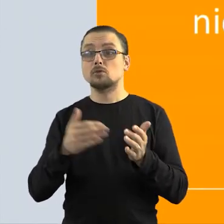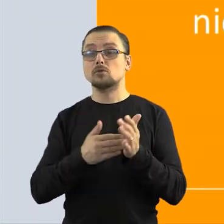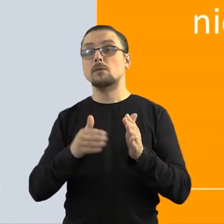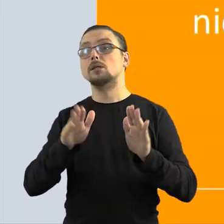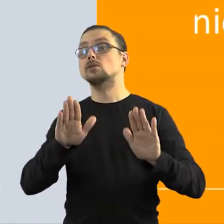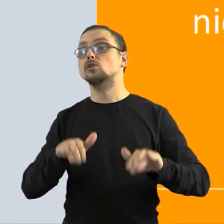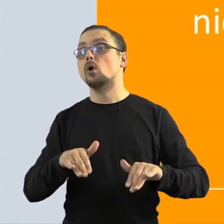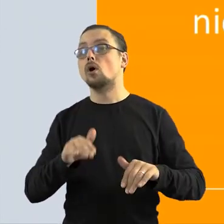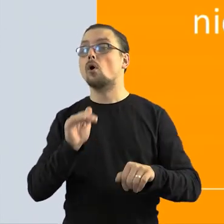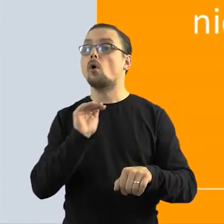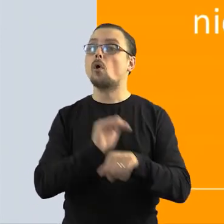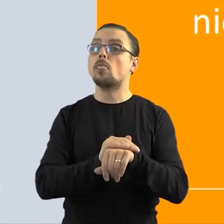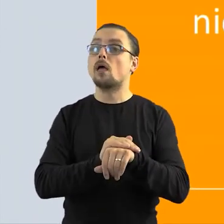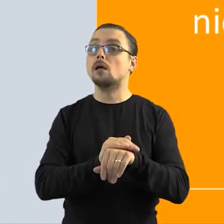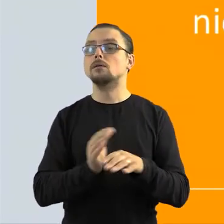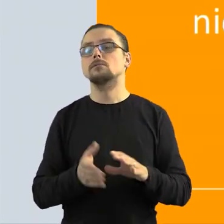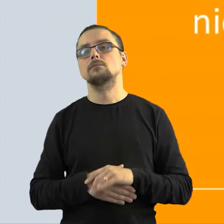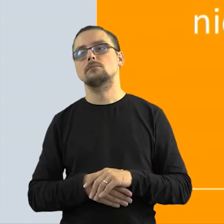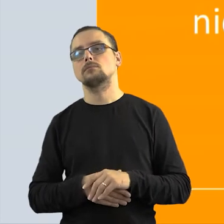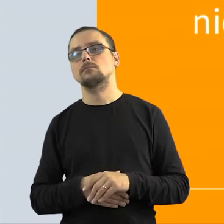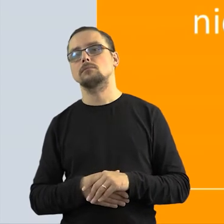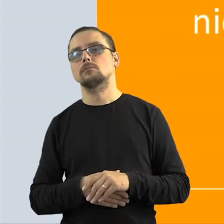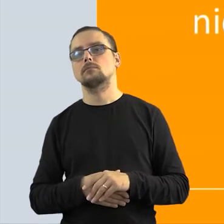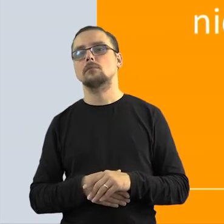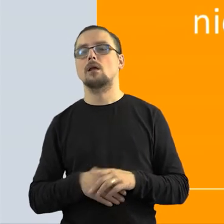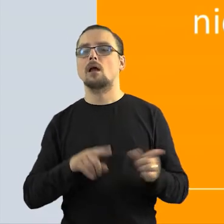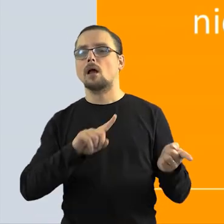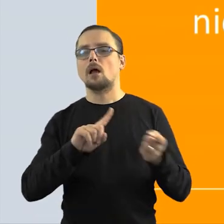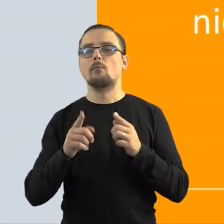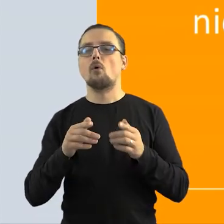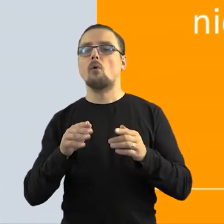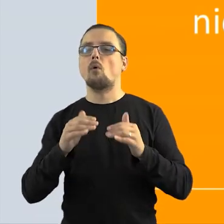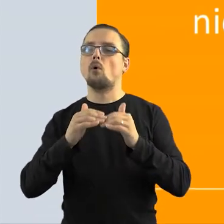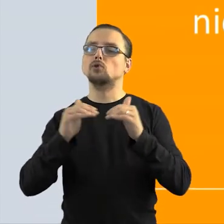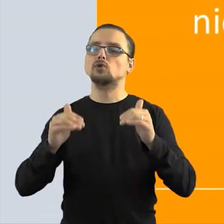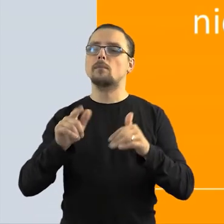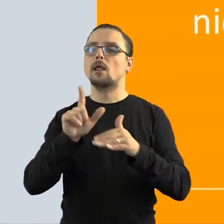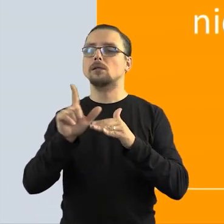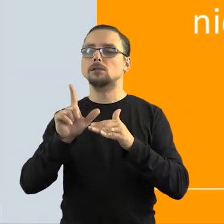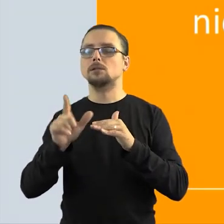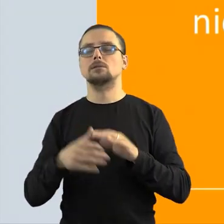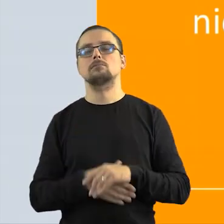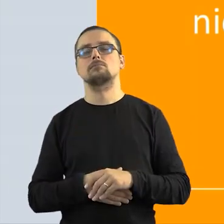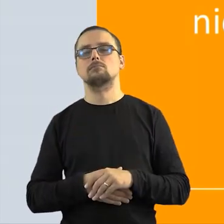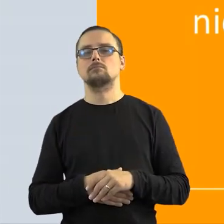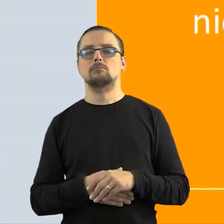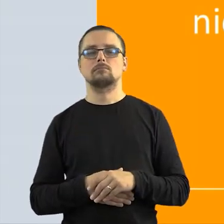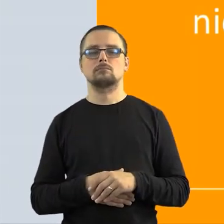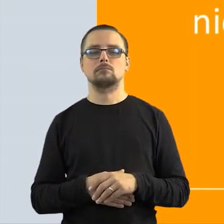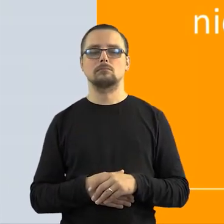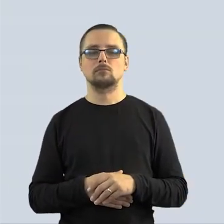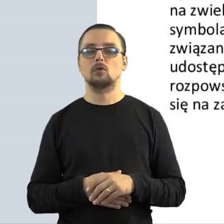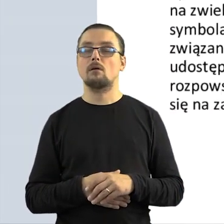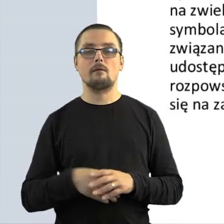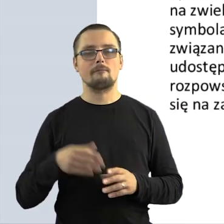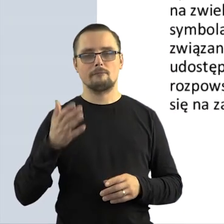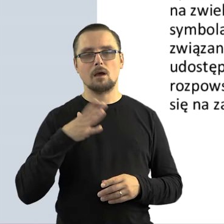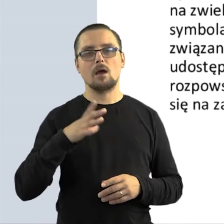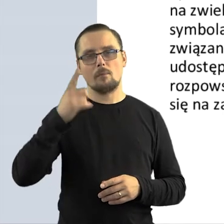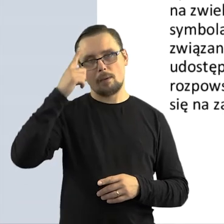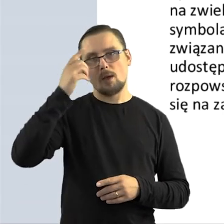dostosowanych do osób z niepełnosprawnościami, jakby czy potrzebujemy na to zgodę, czy potrzebujemy osobną licencję.